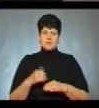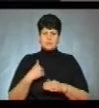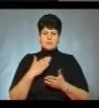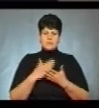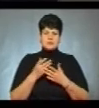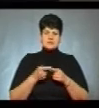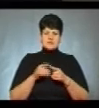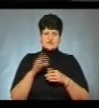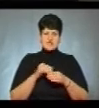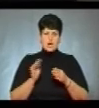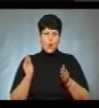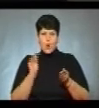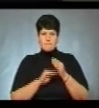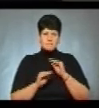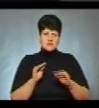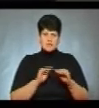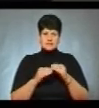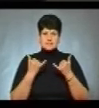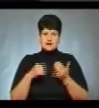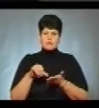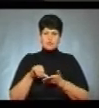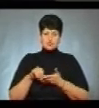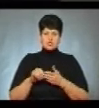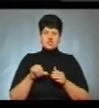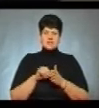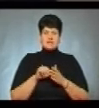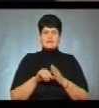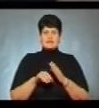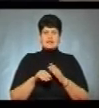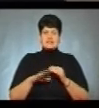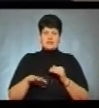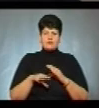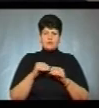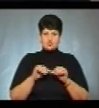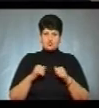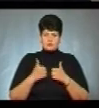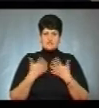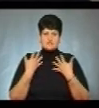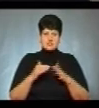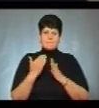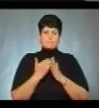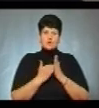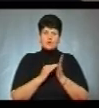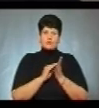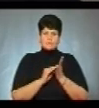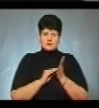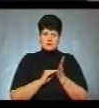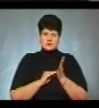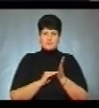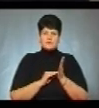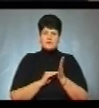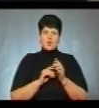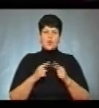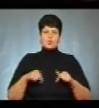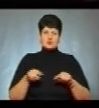це все опечатати. І зараз в присутності членів дільничної виборчої комісії вже протокол складає окружна виборча